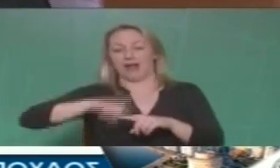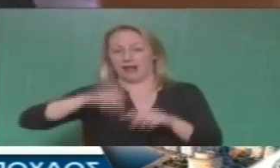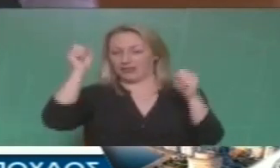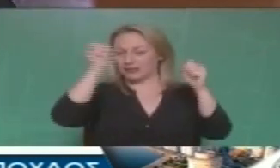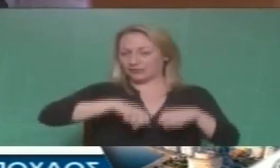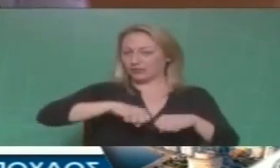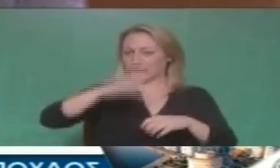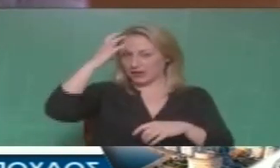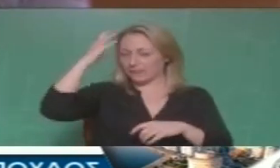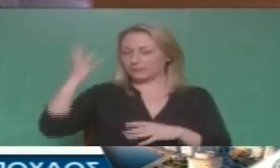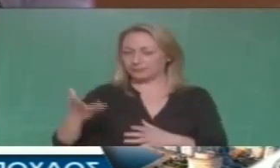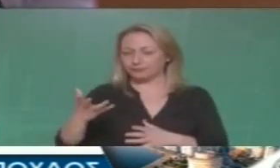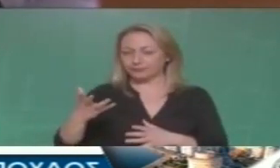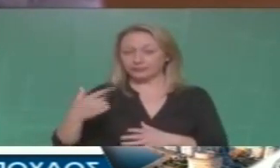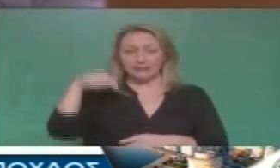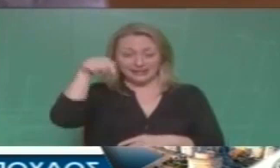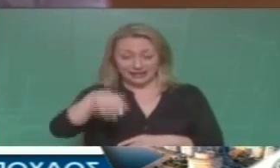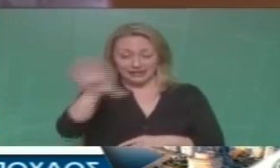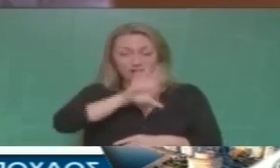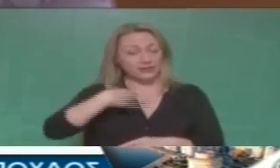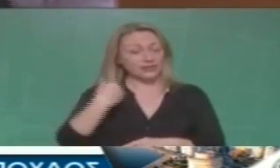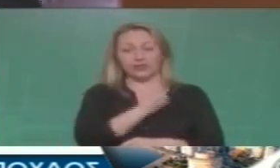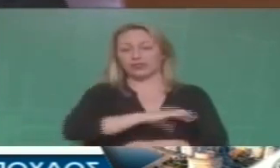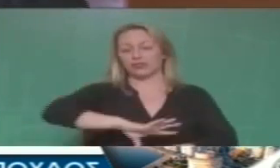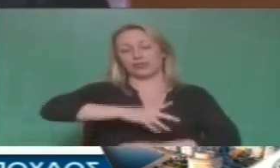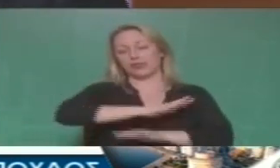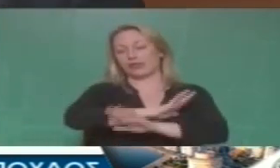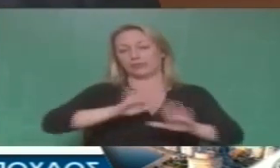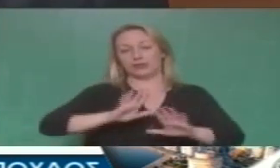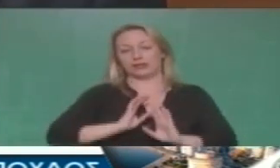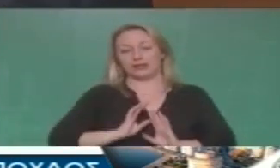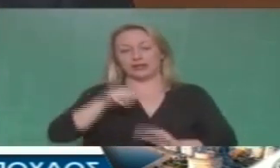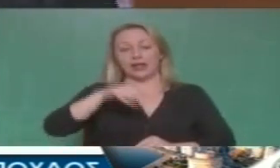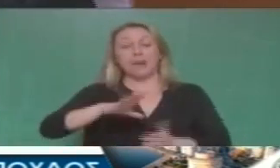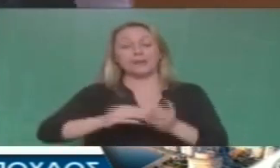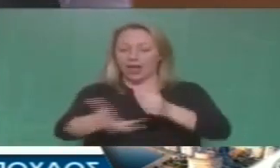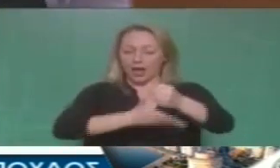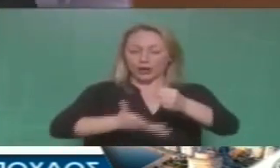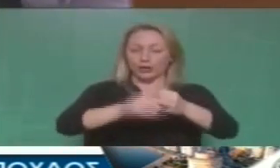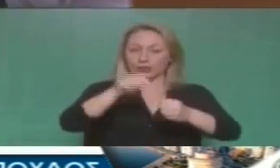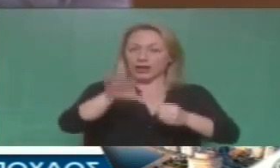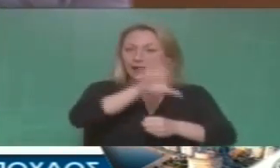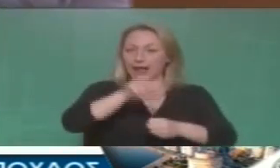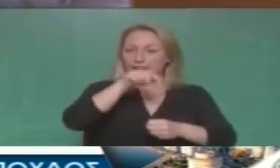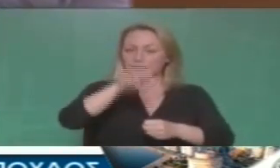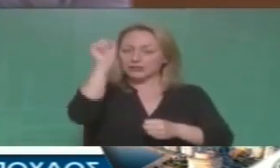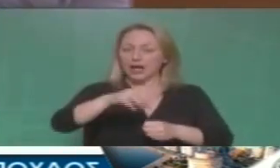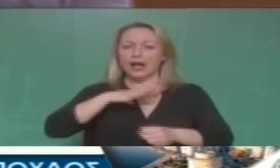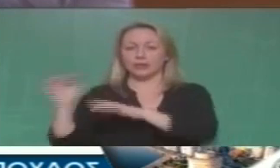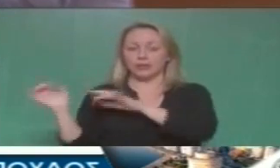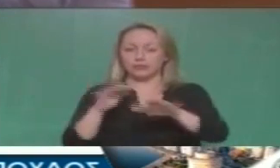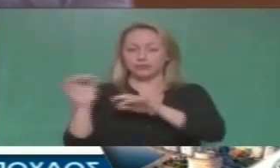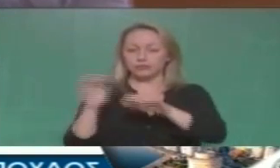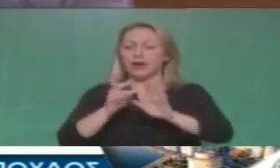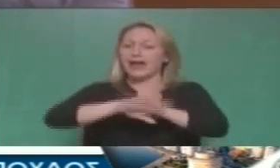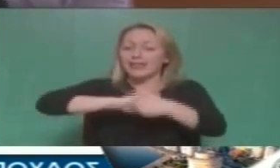Εμείς δεν θέλουμε μια τέτοια έκθεση Εμείς δεν θέλουμε μια τέτοια έκθεση όπως για παράδειγμα την Αγρότικα που είναι πολύ καλή έχει πολλούς επισκέπτες είναι πολύ